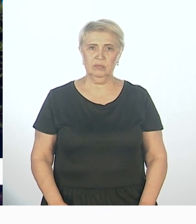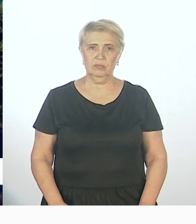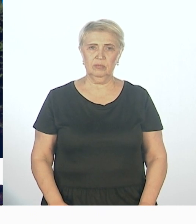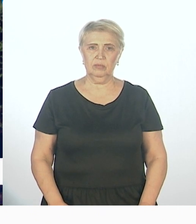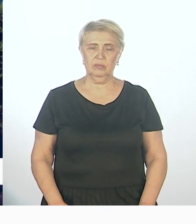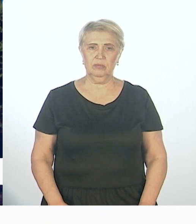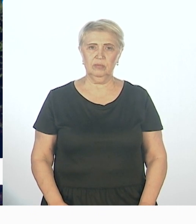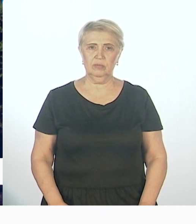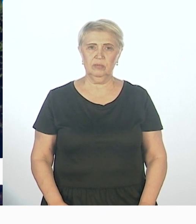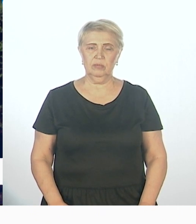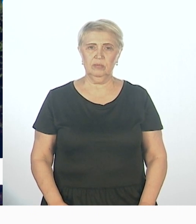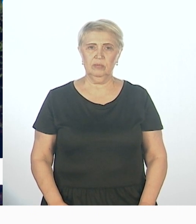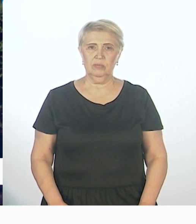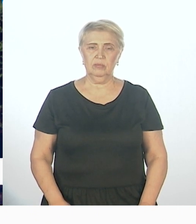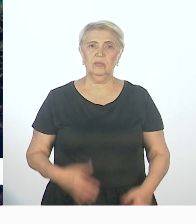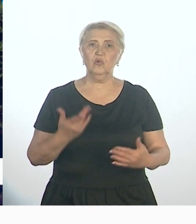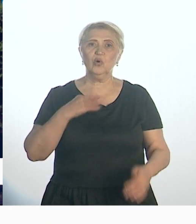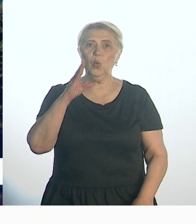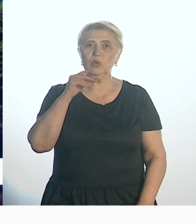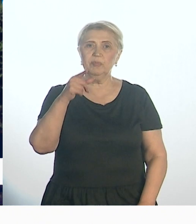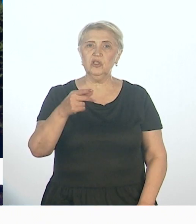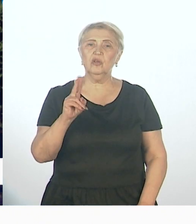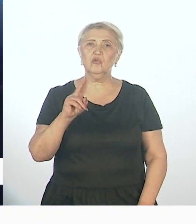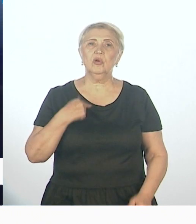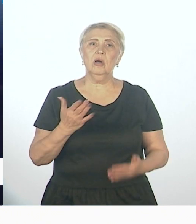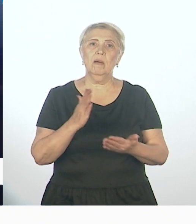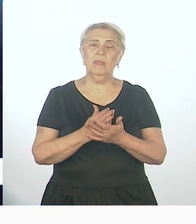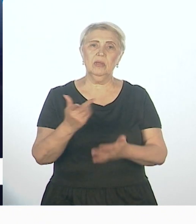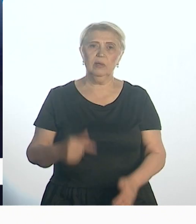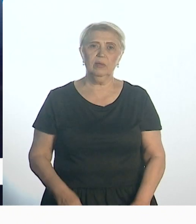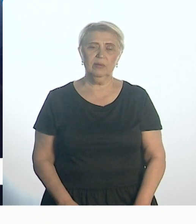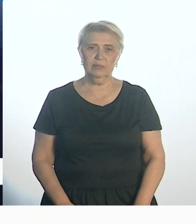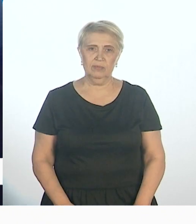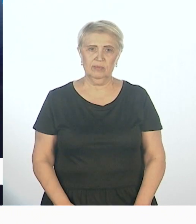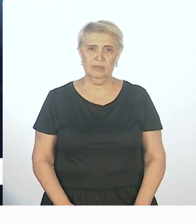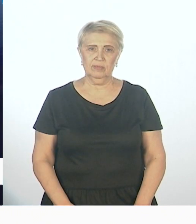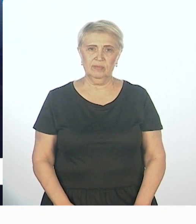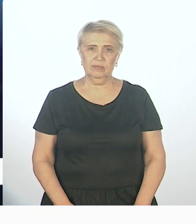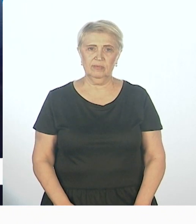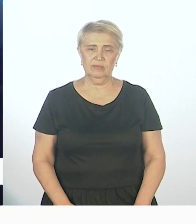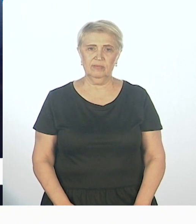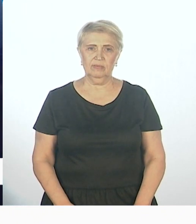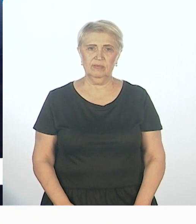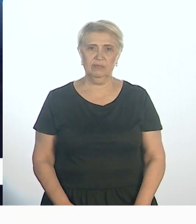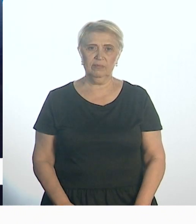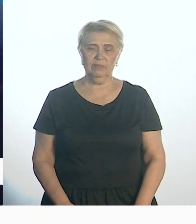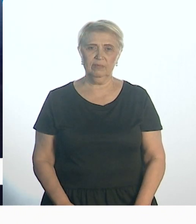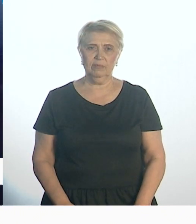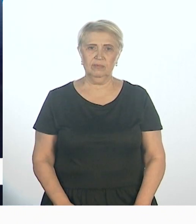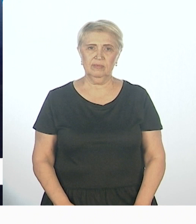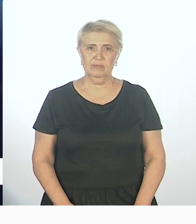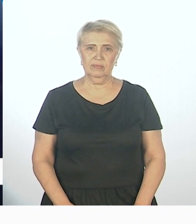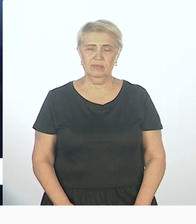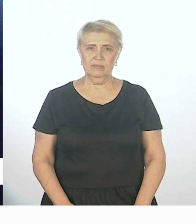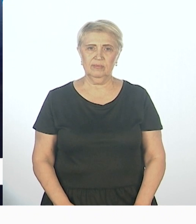насколько успешен по десятибалльной? Да. Ограничите ли вы 11 или все-таки там где-то больше можно? Знаете, он